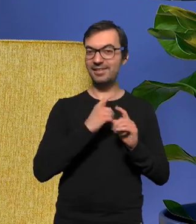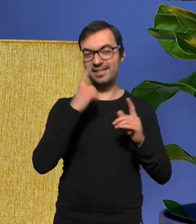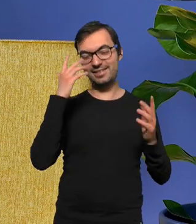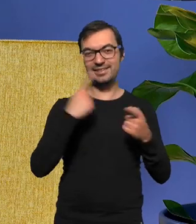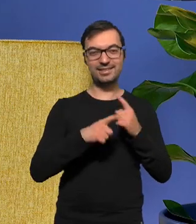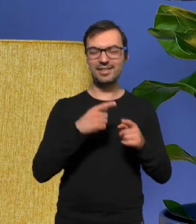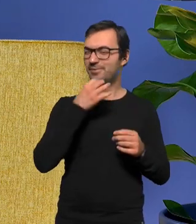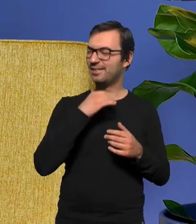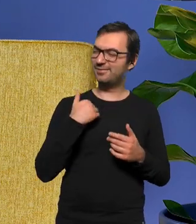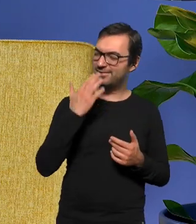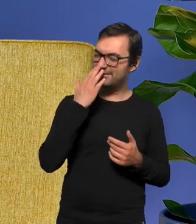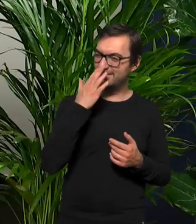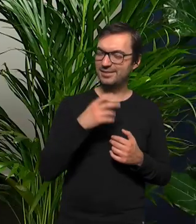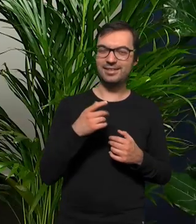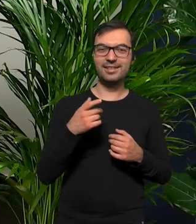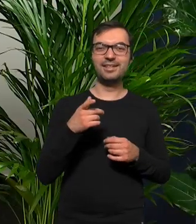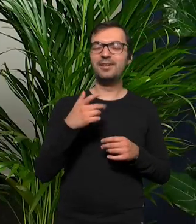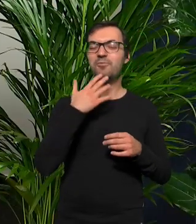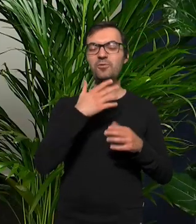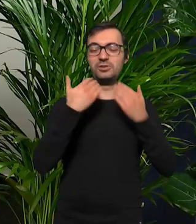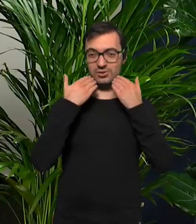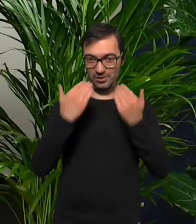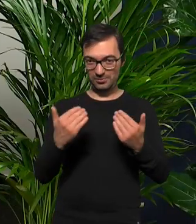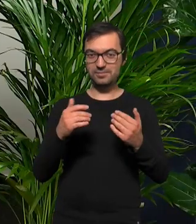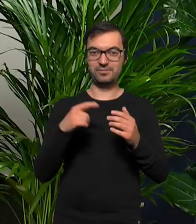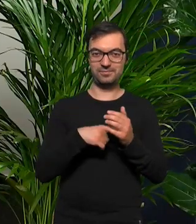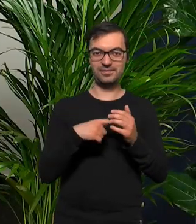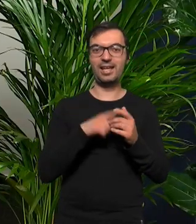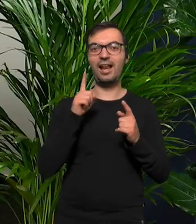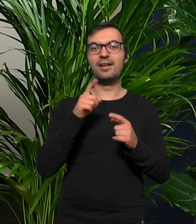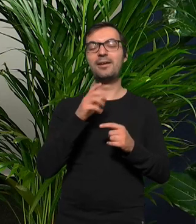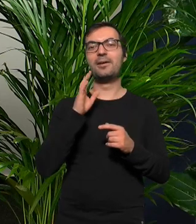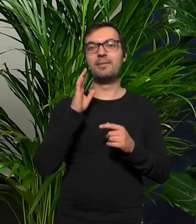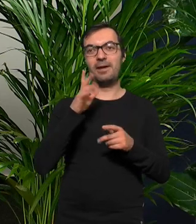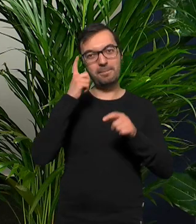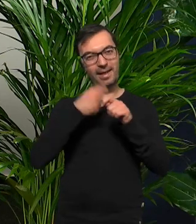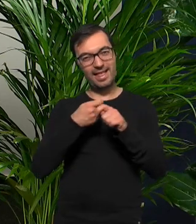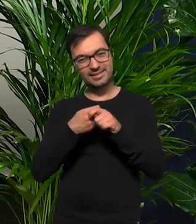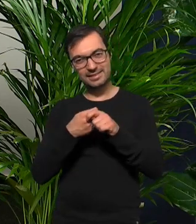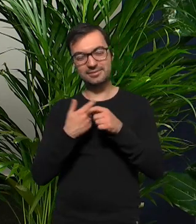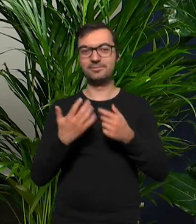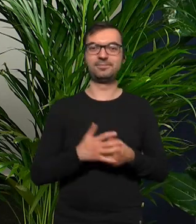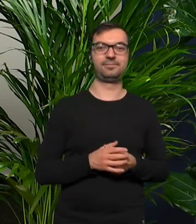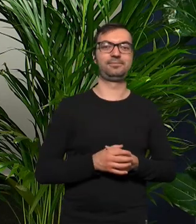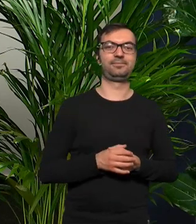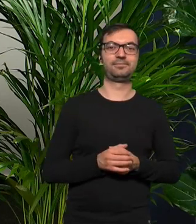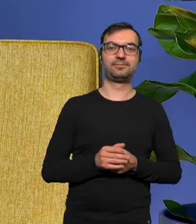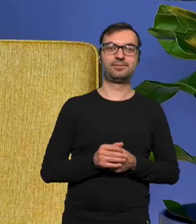jakie było pytanie, proszę? czy mówisz, że dziękujesz to jest wyboldowane ale czy masz coś za złe i to też jest wyboldowane?